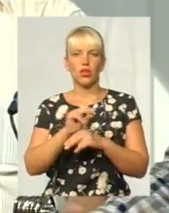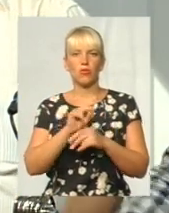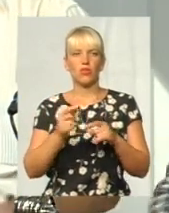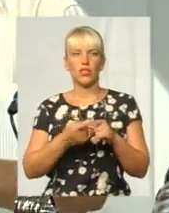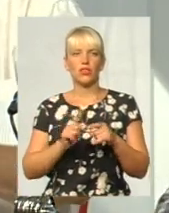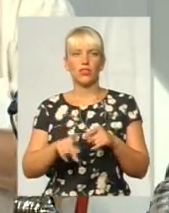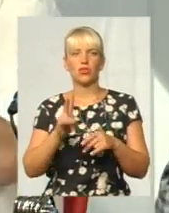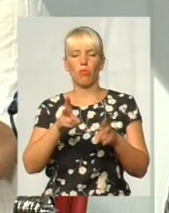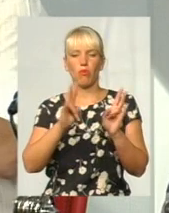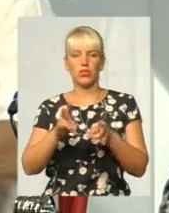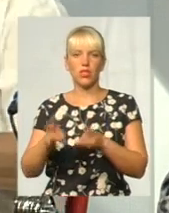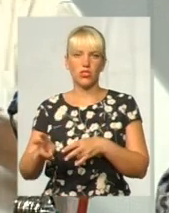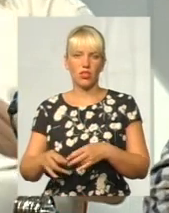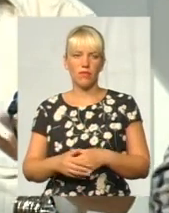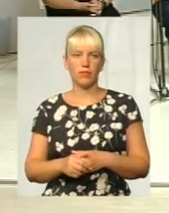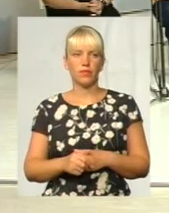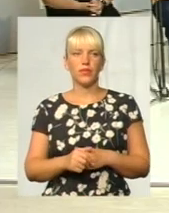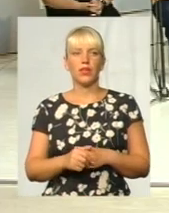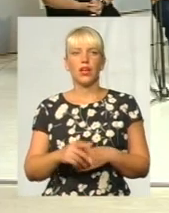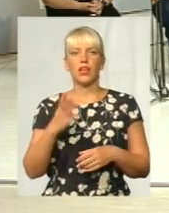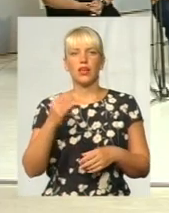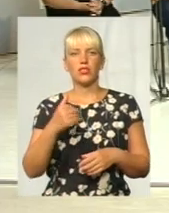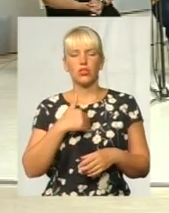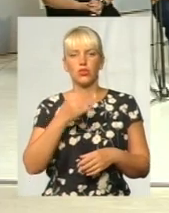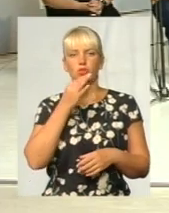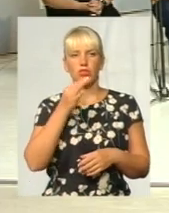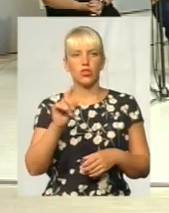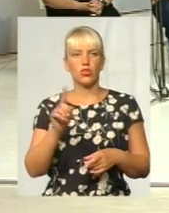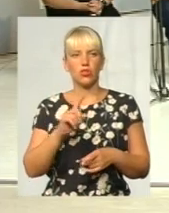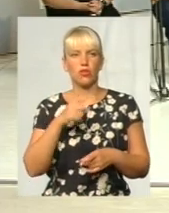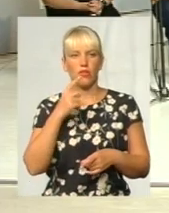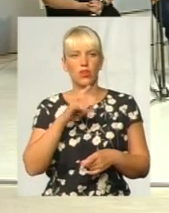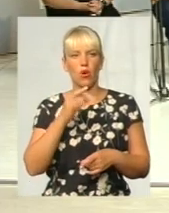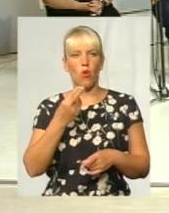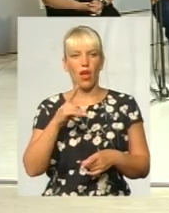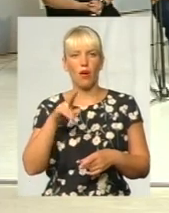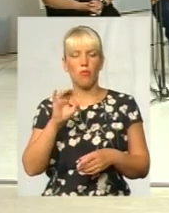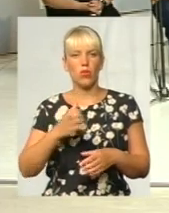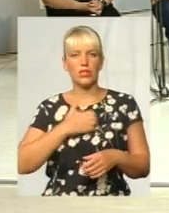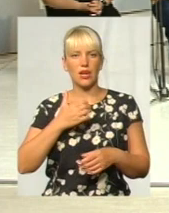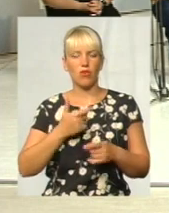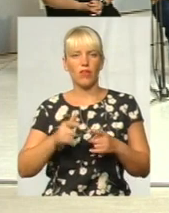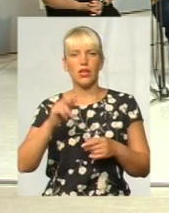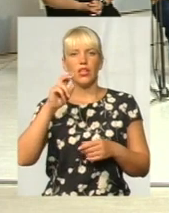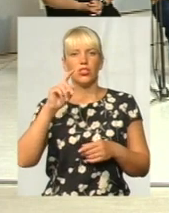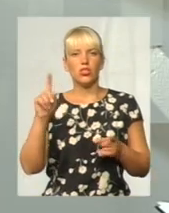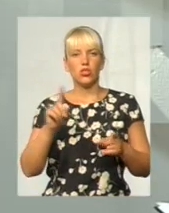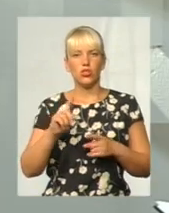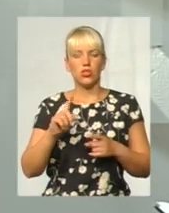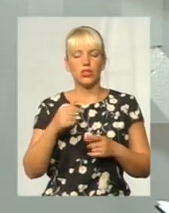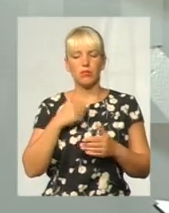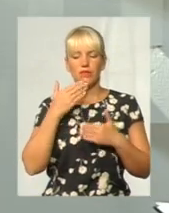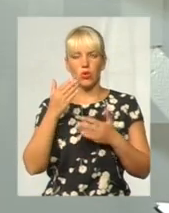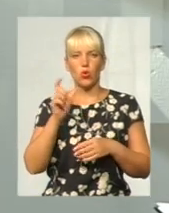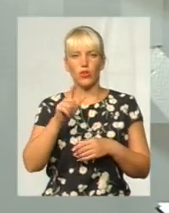постраждав, але не зраховував. Я хочу ще допомнити те, що говорили про страхування. Я хотів би звернутися до людей, що не обов'язково